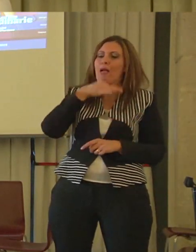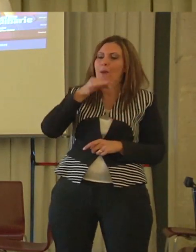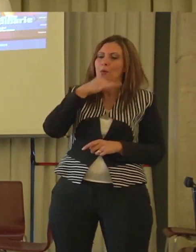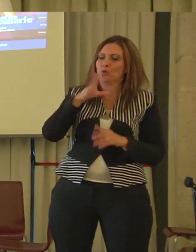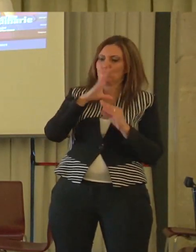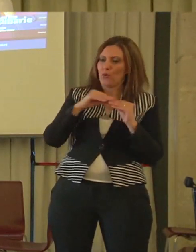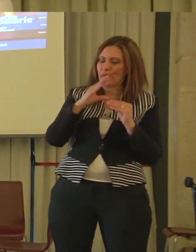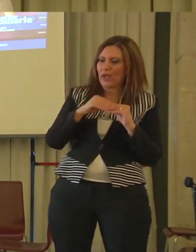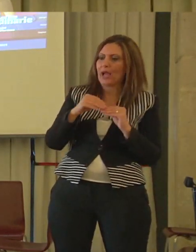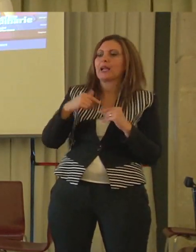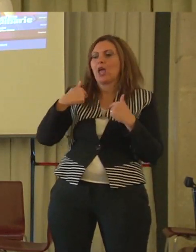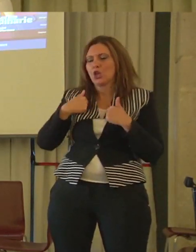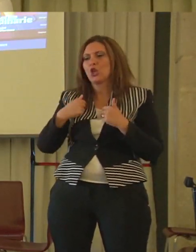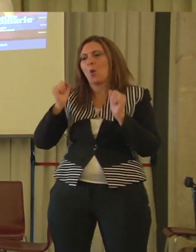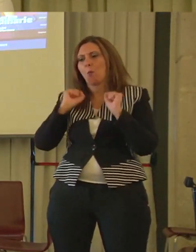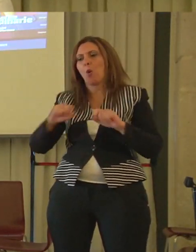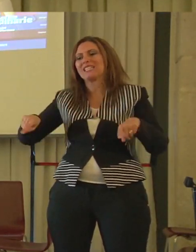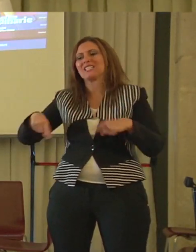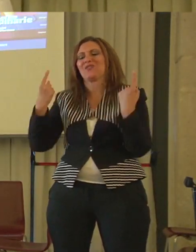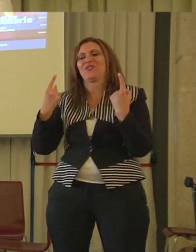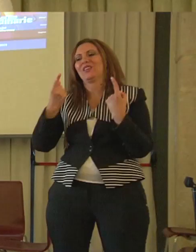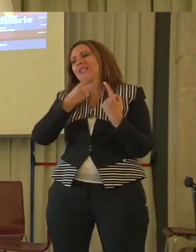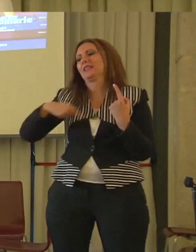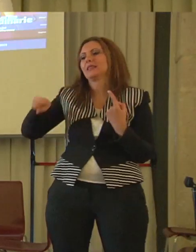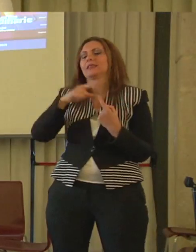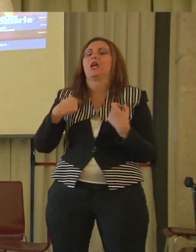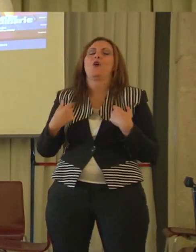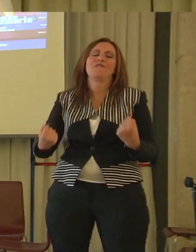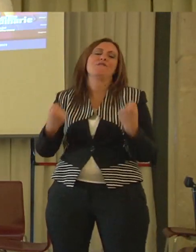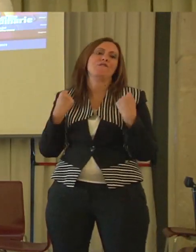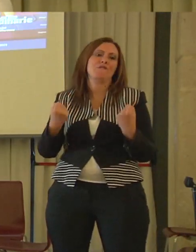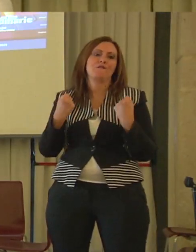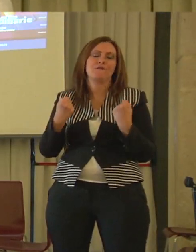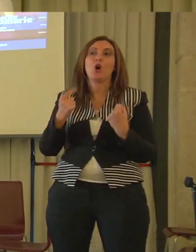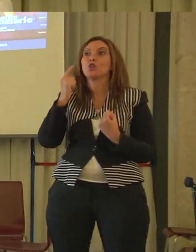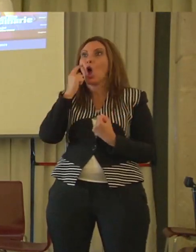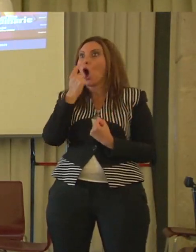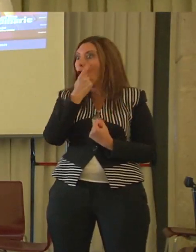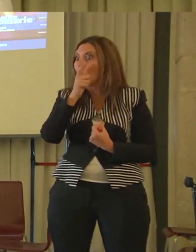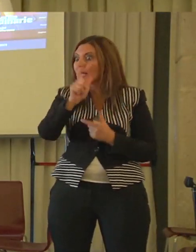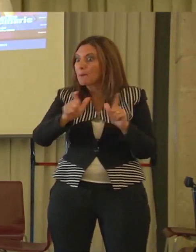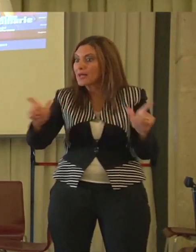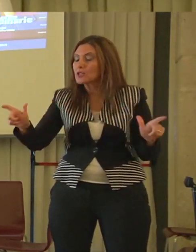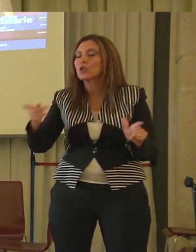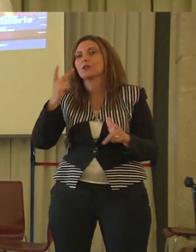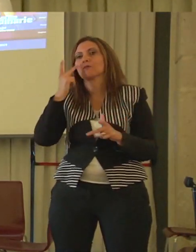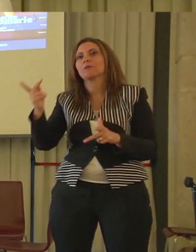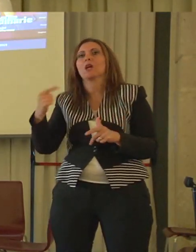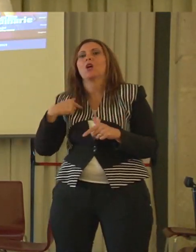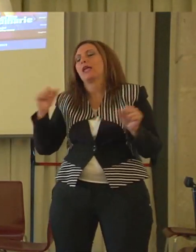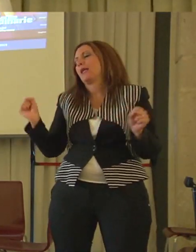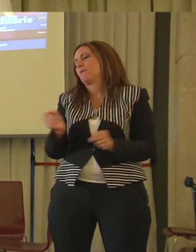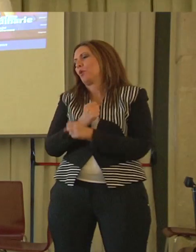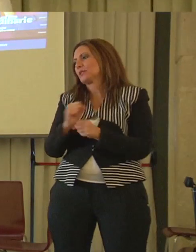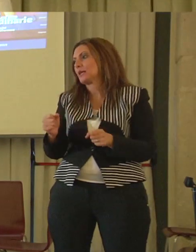sfidare me stesso con tutte le mie forze e laddove agli occhi degli altri tutto quello che faccio è praticamente impossibile.